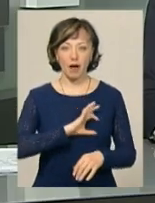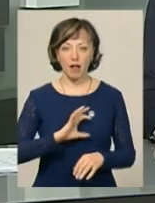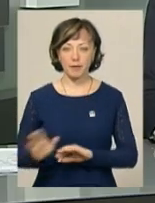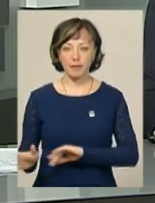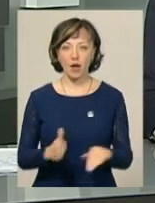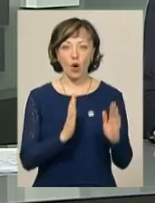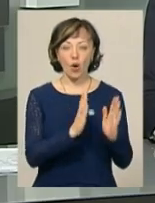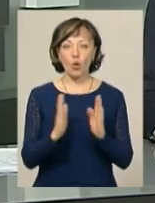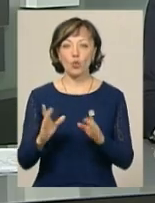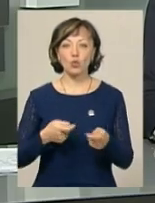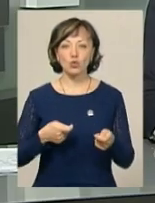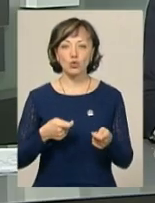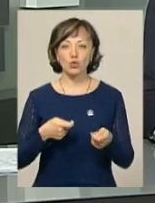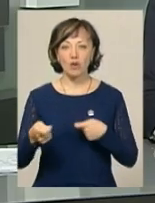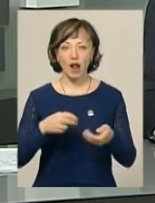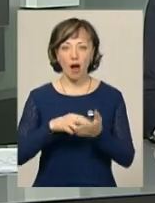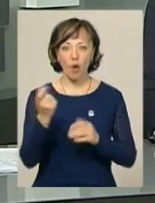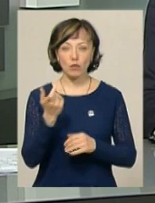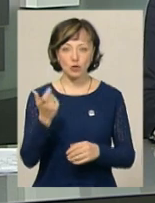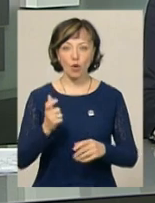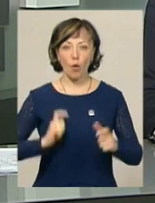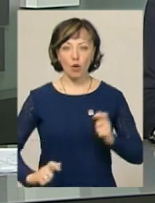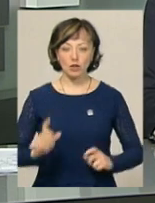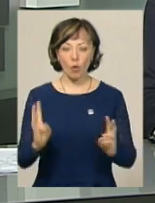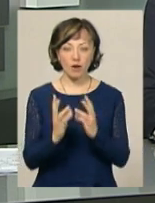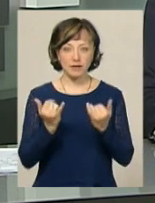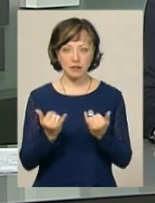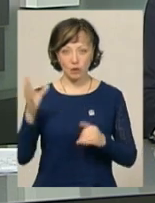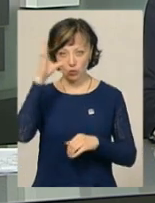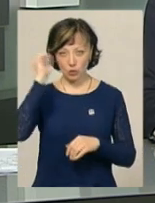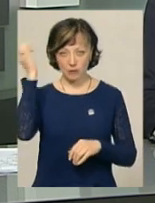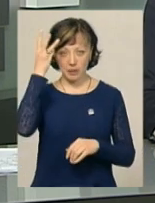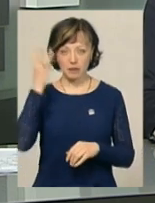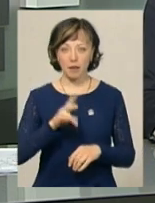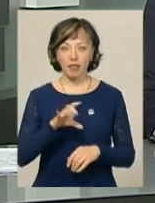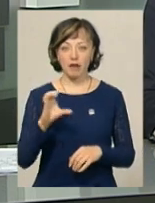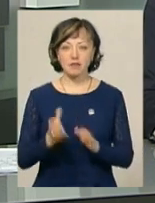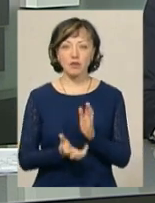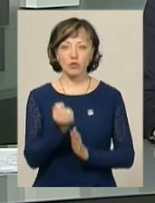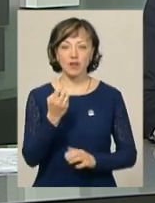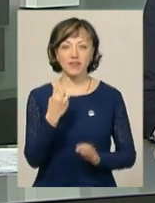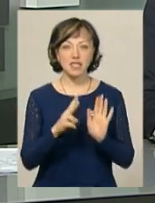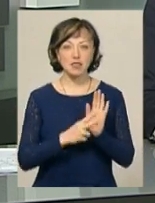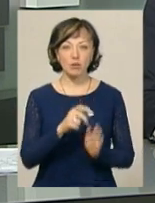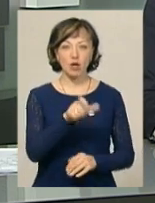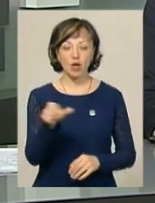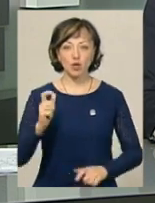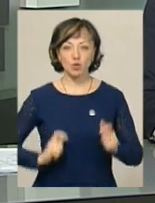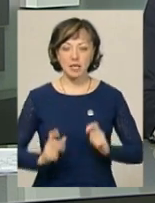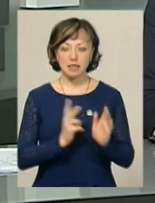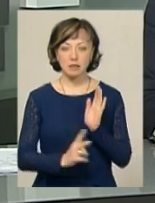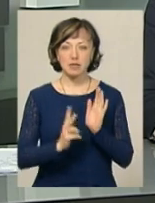Гуртожиток торговельно-економічного коледжу горів цієї ночі у Хмельницькому. Надзвичайники врятували 27 студентів, 77